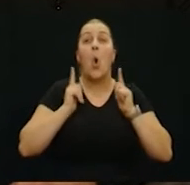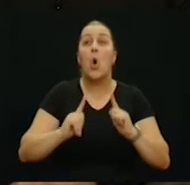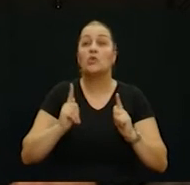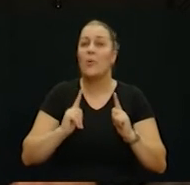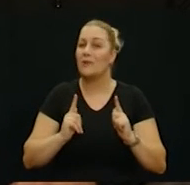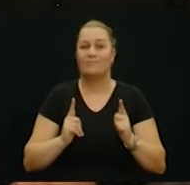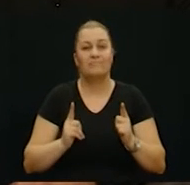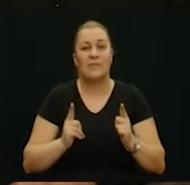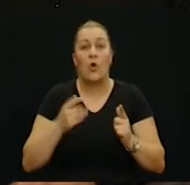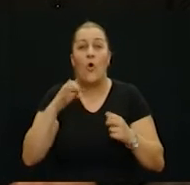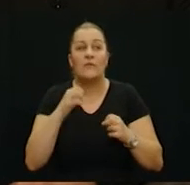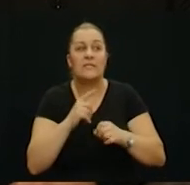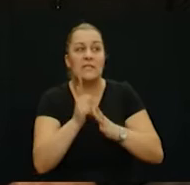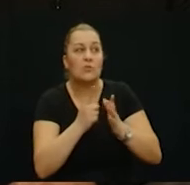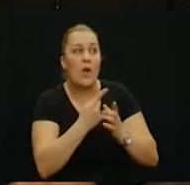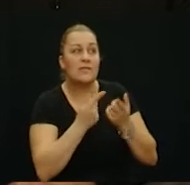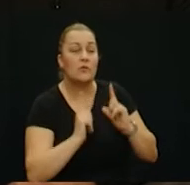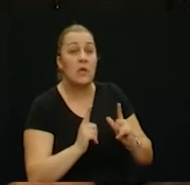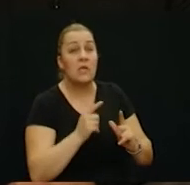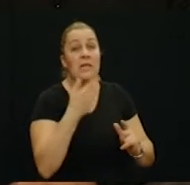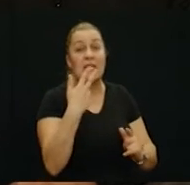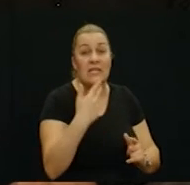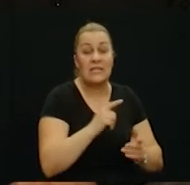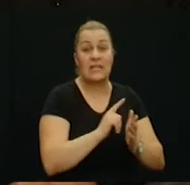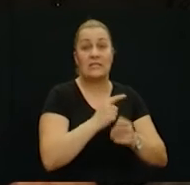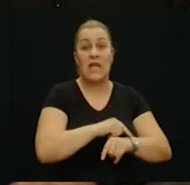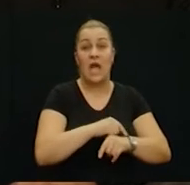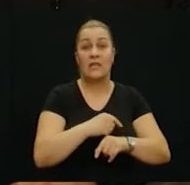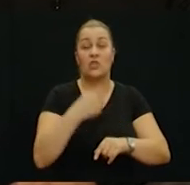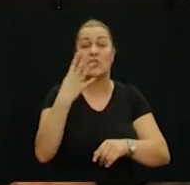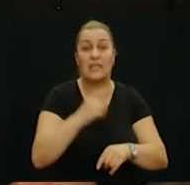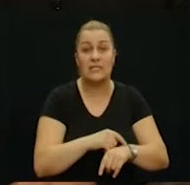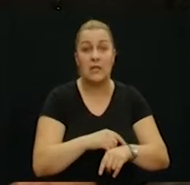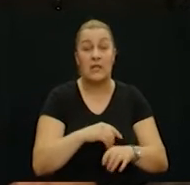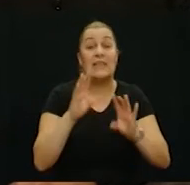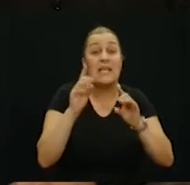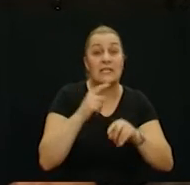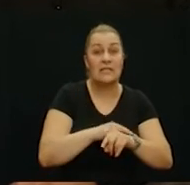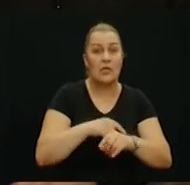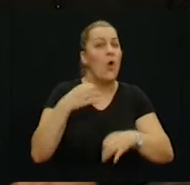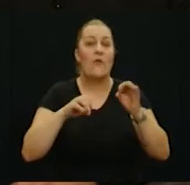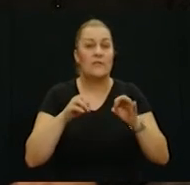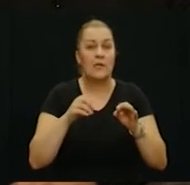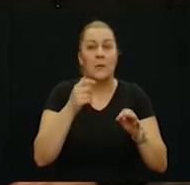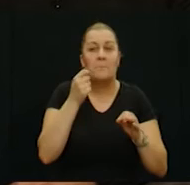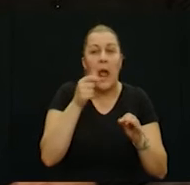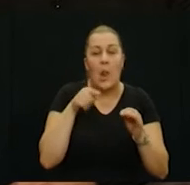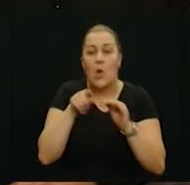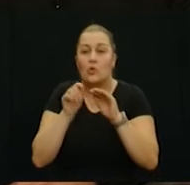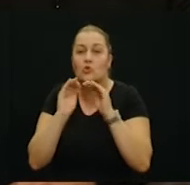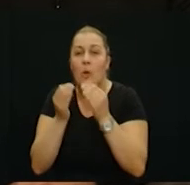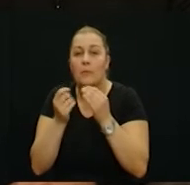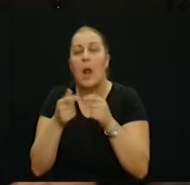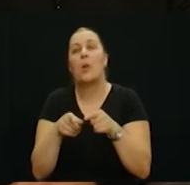situacija naloži. je li to nakon 30 sati, nakon 40 sati, nakon 10 sati, onda negdje odete u taj svoj